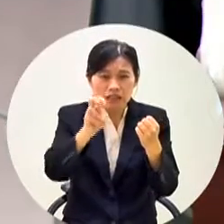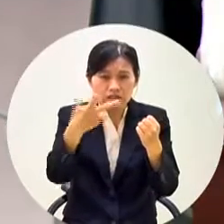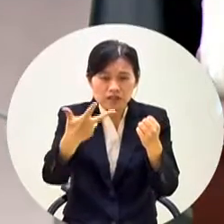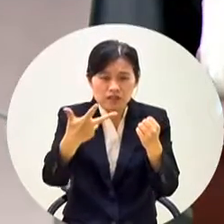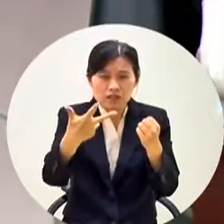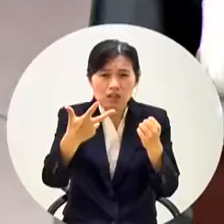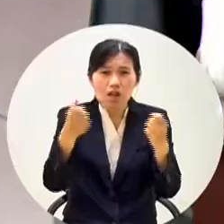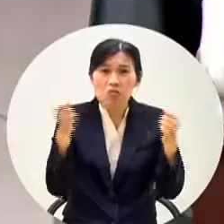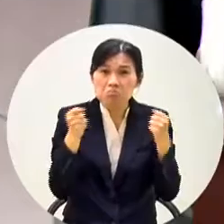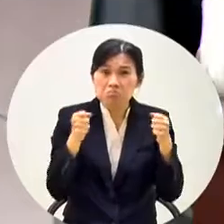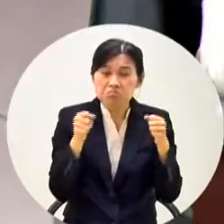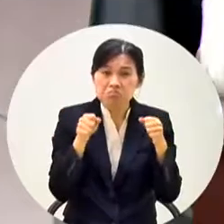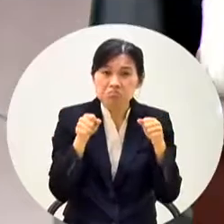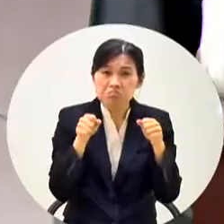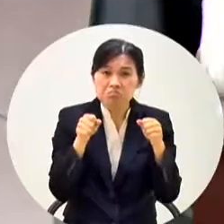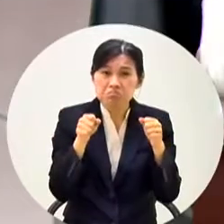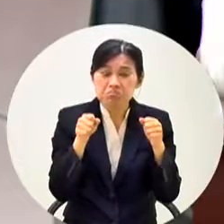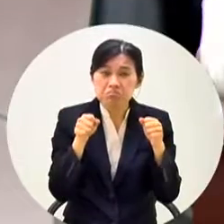氣幾台來答覆